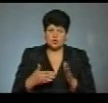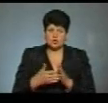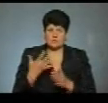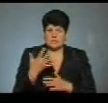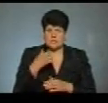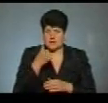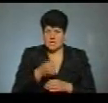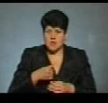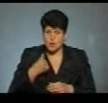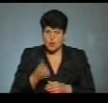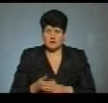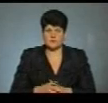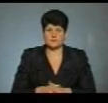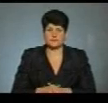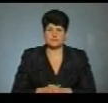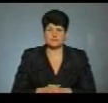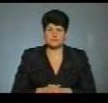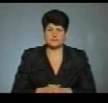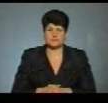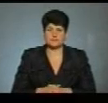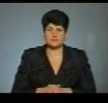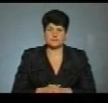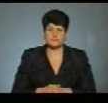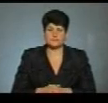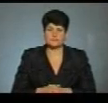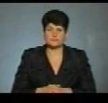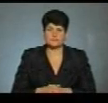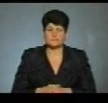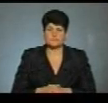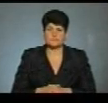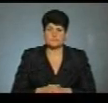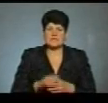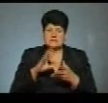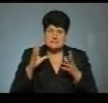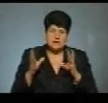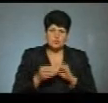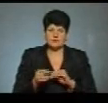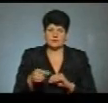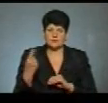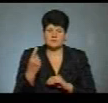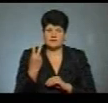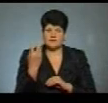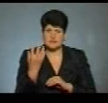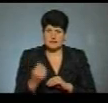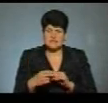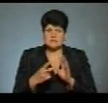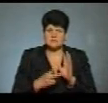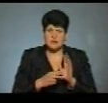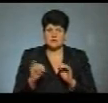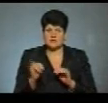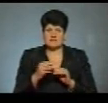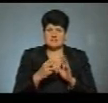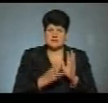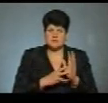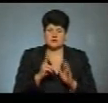Ірина Терлюк, Марта Журавель, новини на Суспільному, Тернопільщина. Загалом на Тернопільщині за два дні, 17 і 18